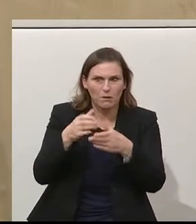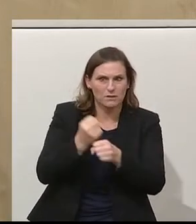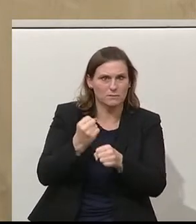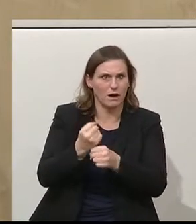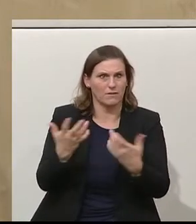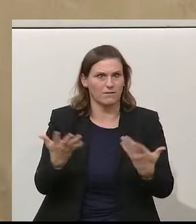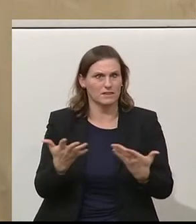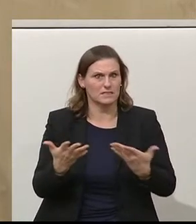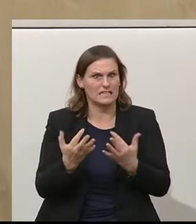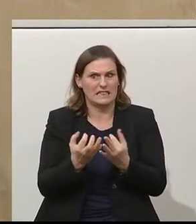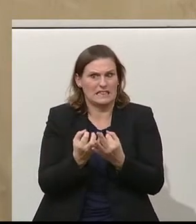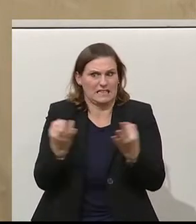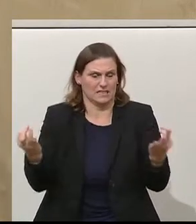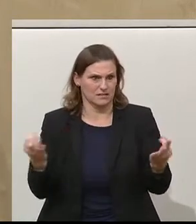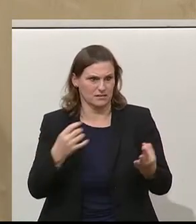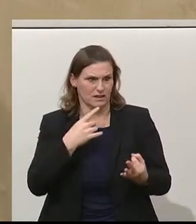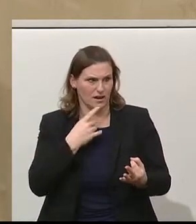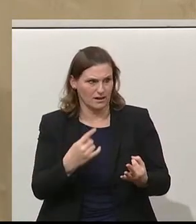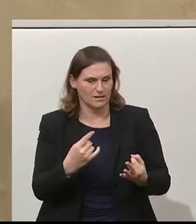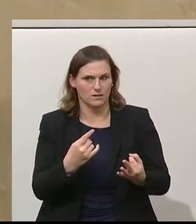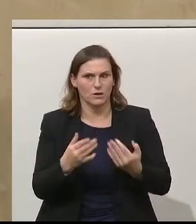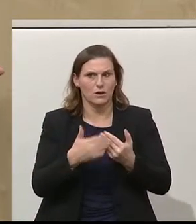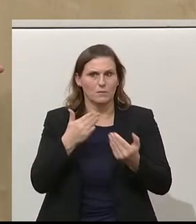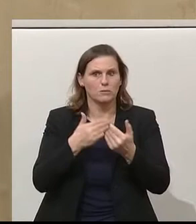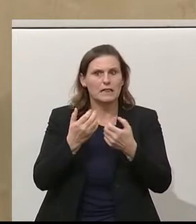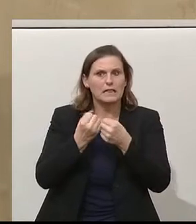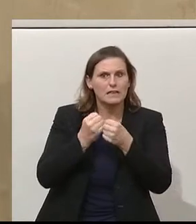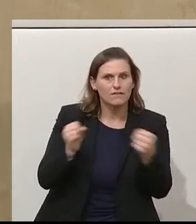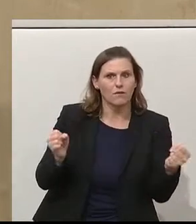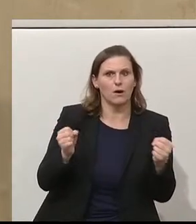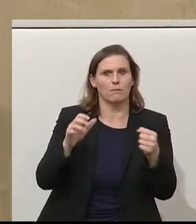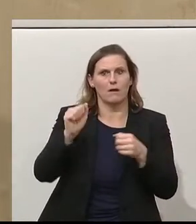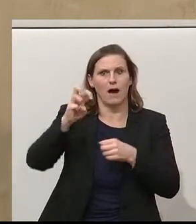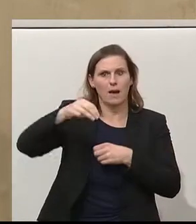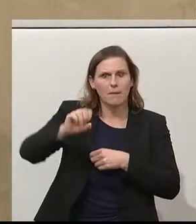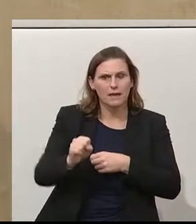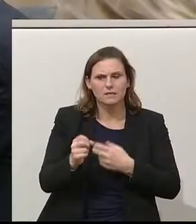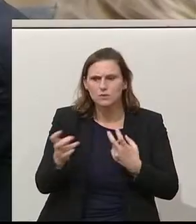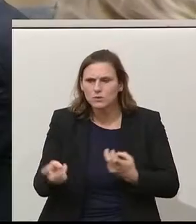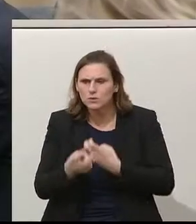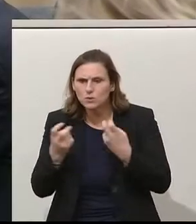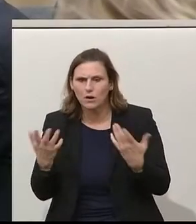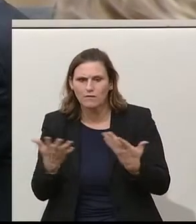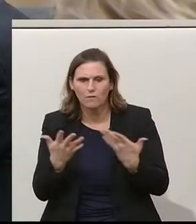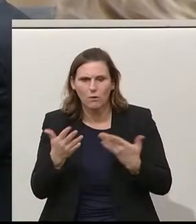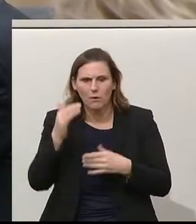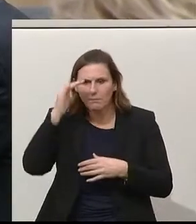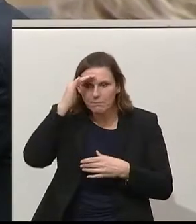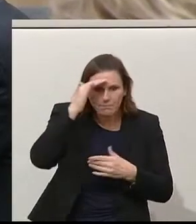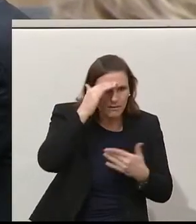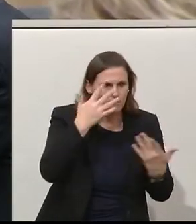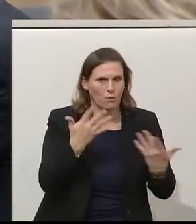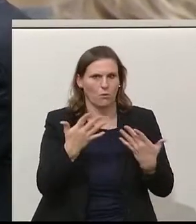Genau gar nichts machen Sie für diese Gruppe. Oder eine Reform beim AMS? Man sucht sie vergeblich. Sie werden weiterhin irgendwelche